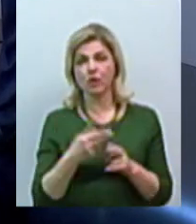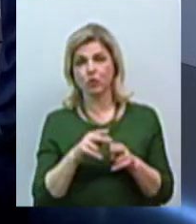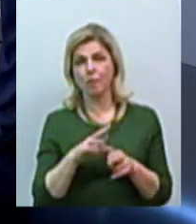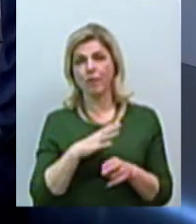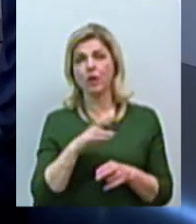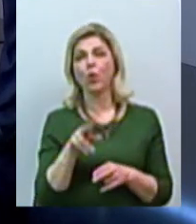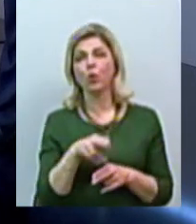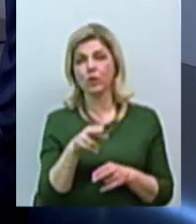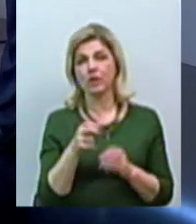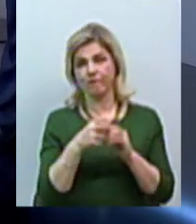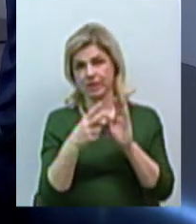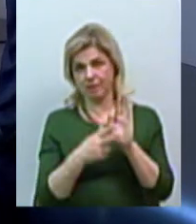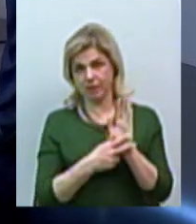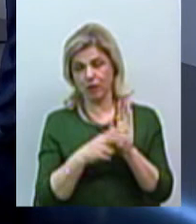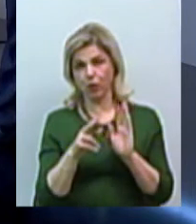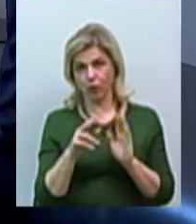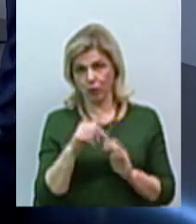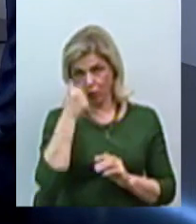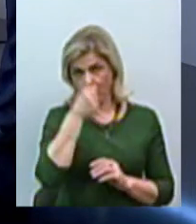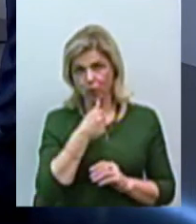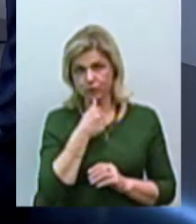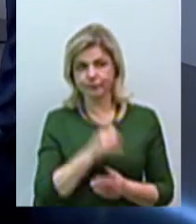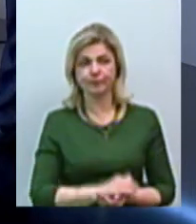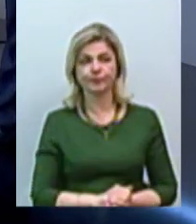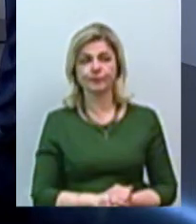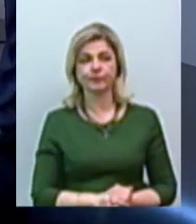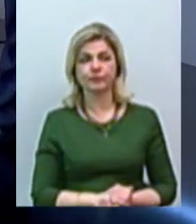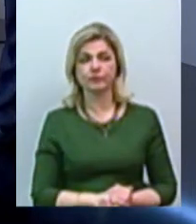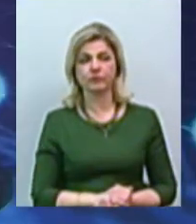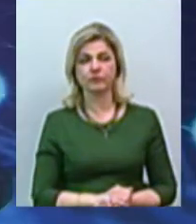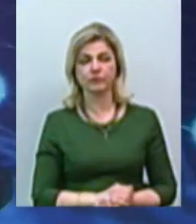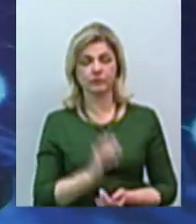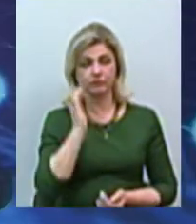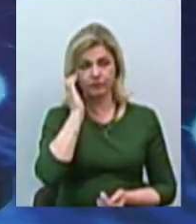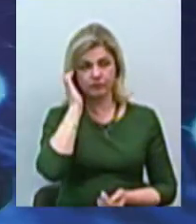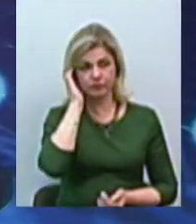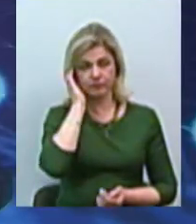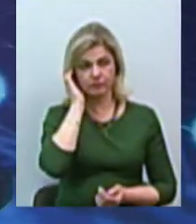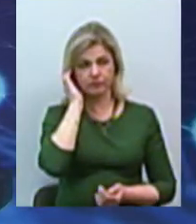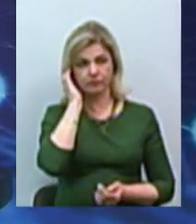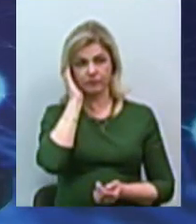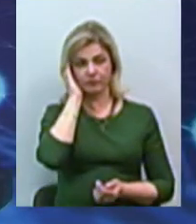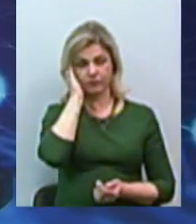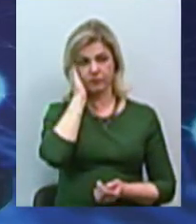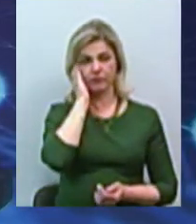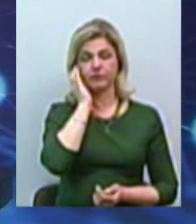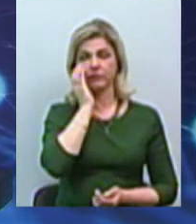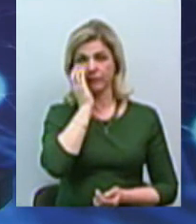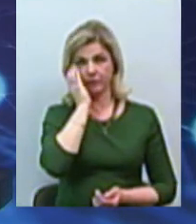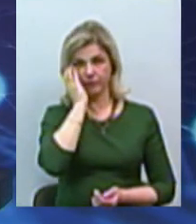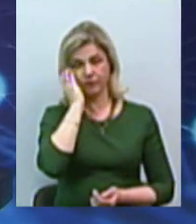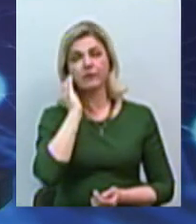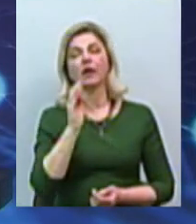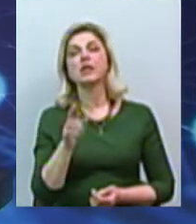у грудні 2018 року. Та, в січні зросла